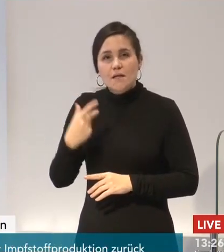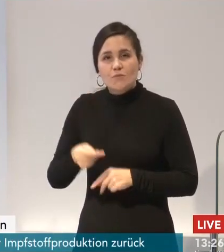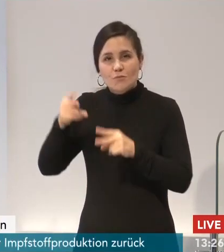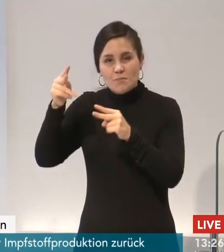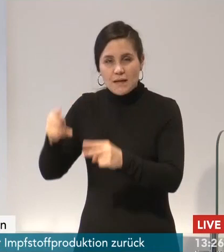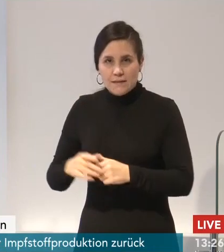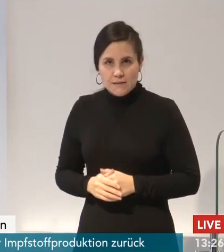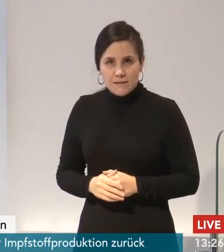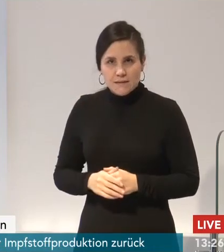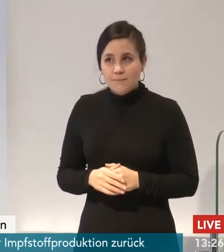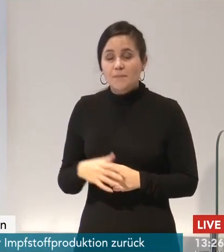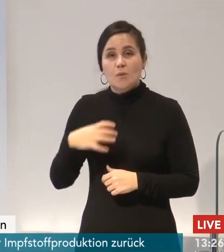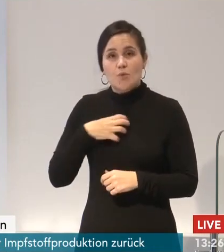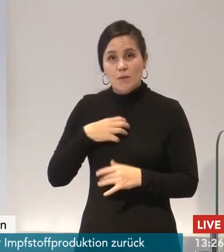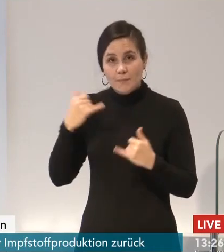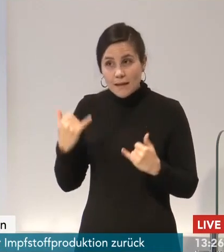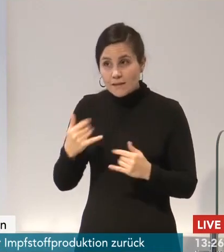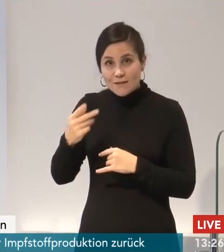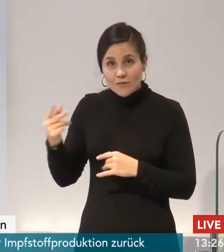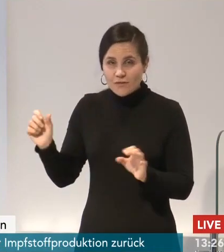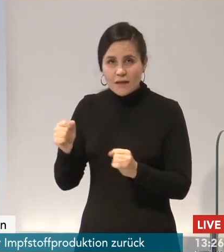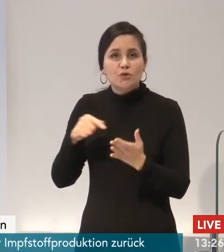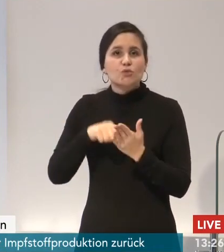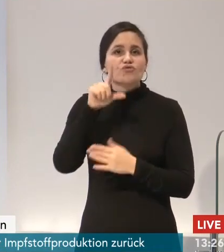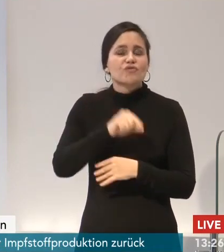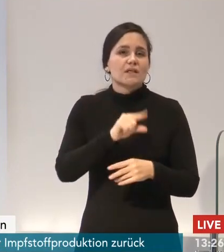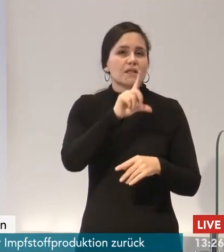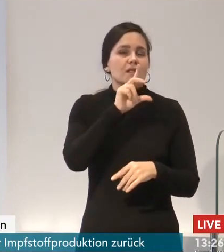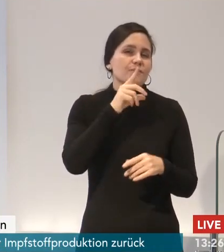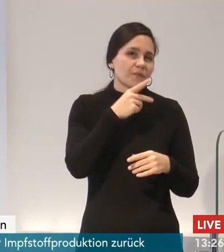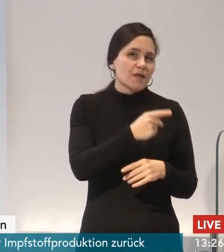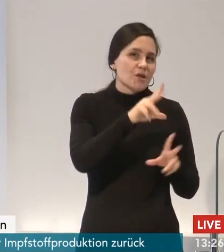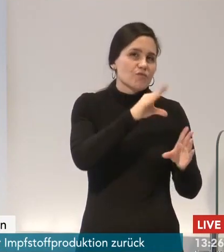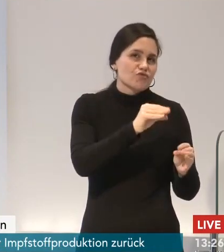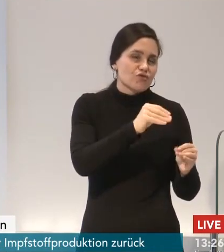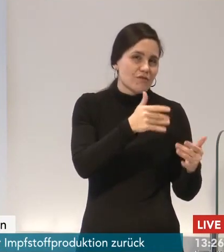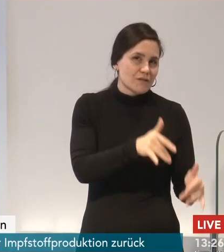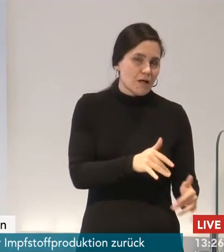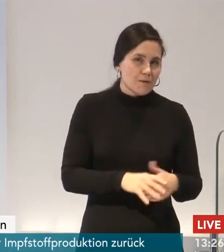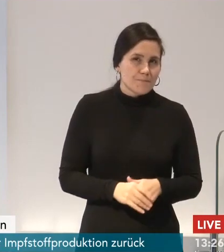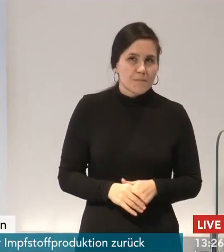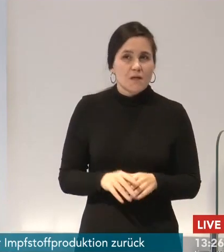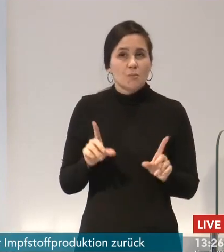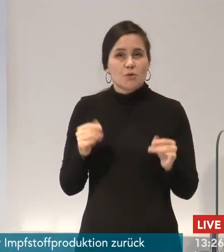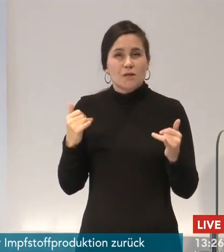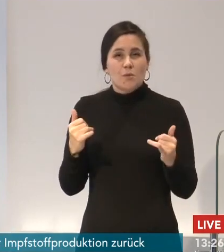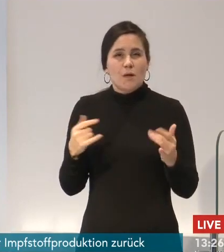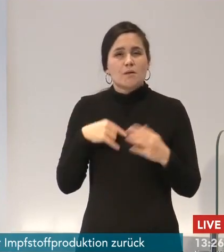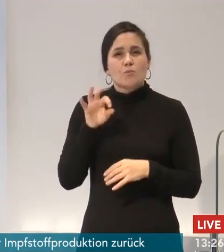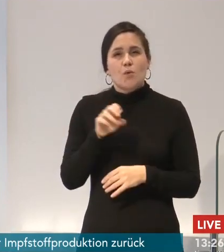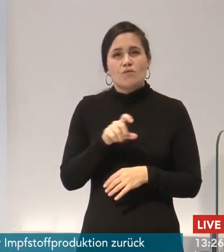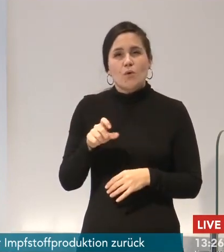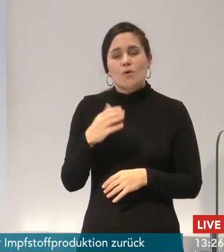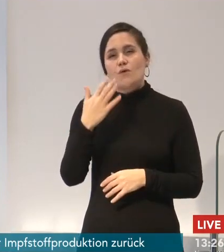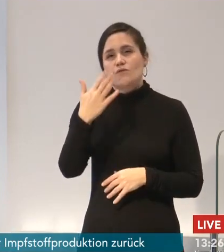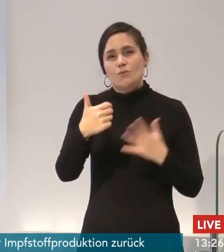in den nächsten Wochen werden wir pro Woche nur 65.000 Dosen des Pfizer-BioNTech-Impfstoffs